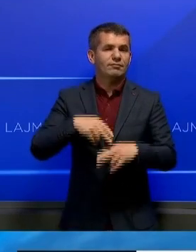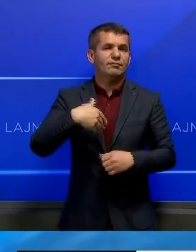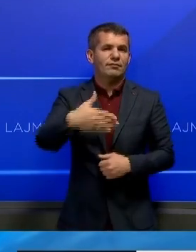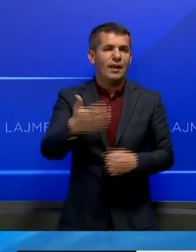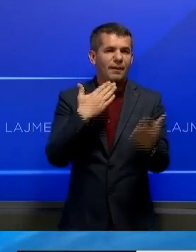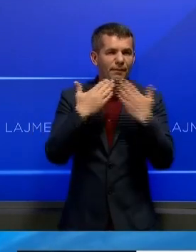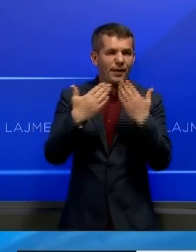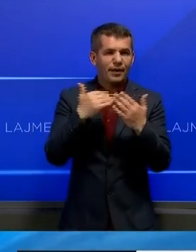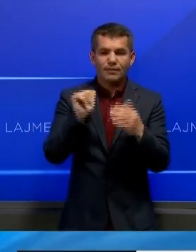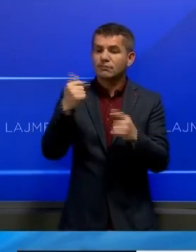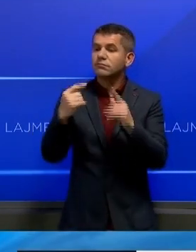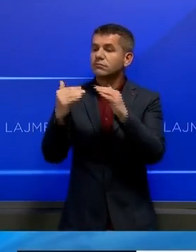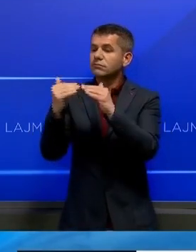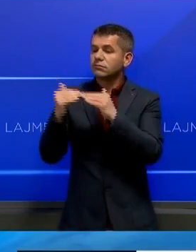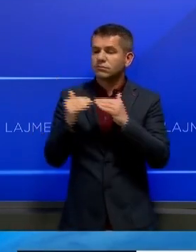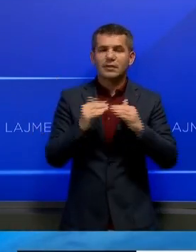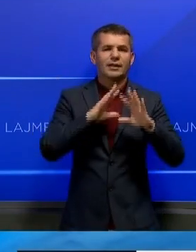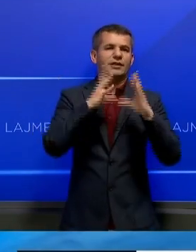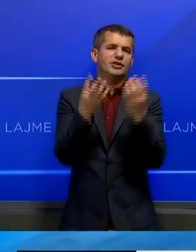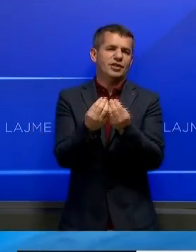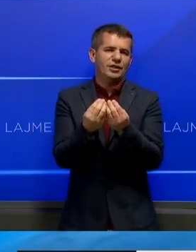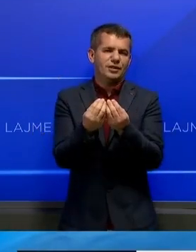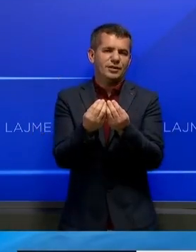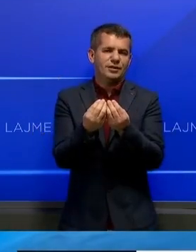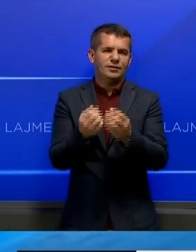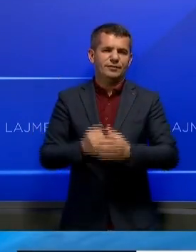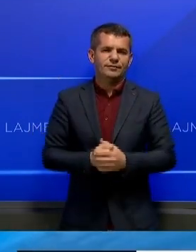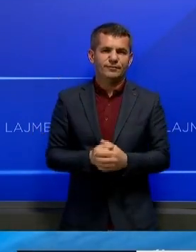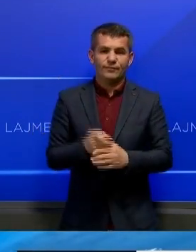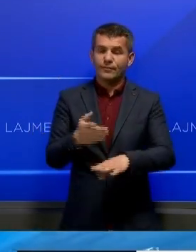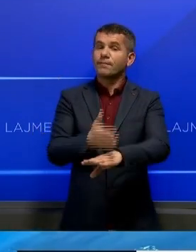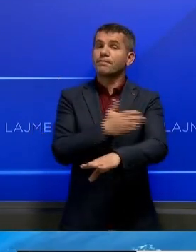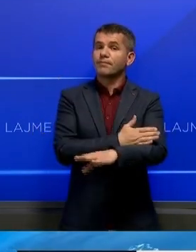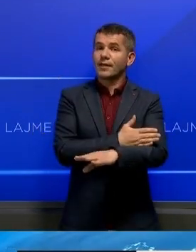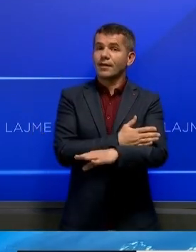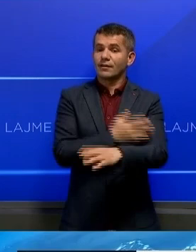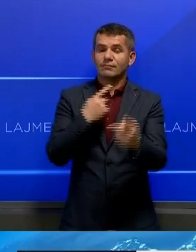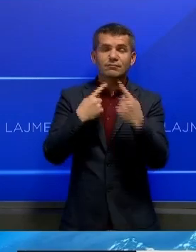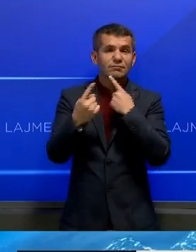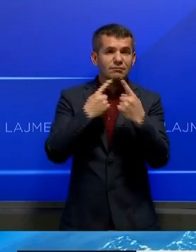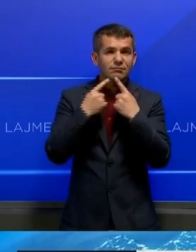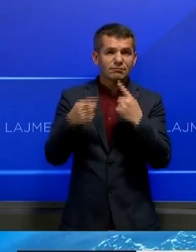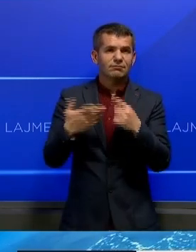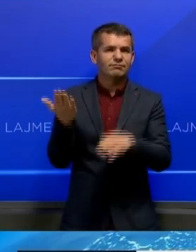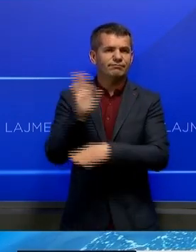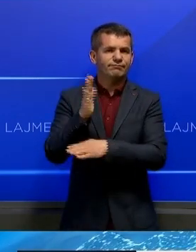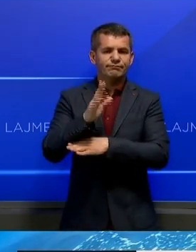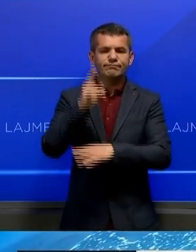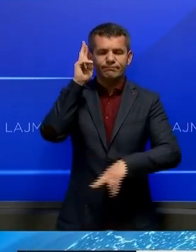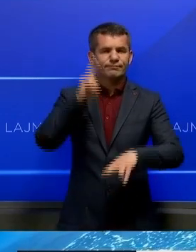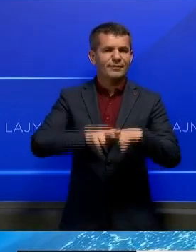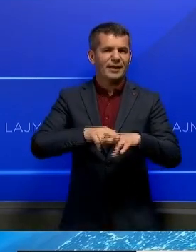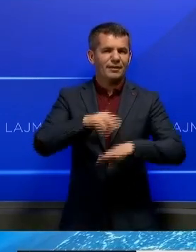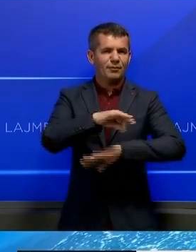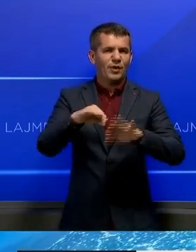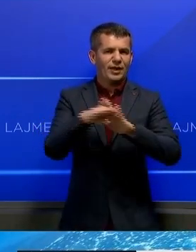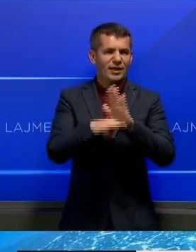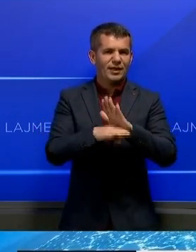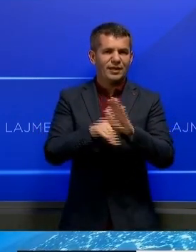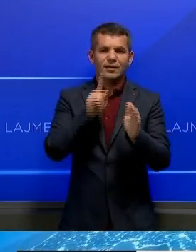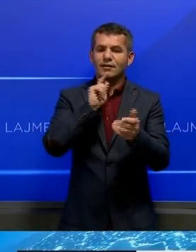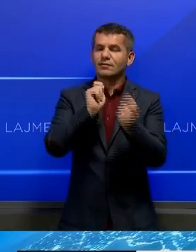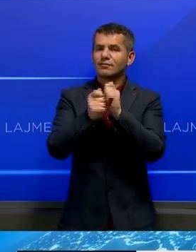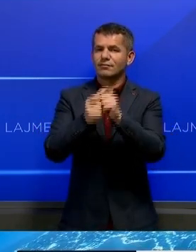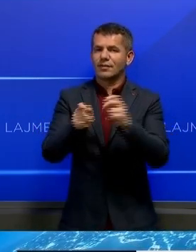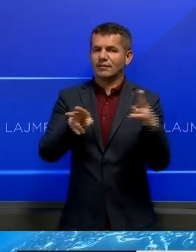radhës pas një konsensusime të gjitha partit parlamentare. Para këti debati parlamentar, deputetot miratuan projekt ligjim për ndryshimin e plëcimin e ligjit